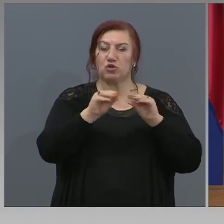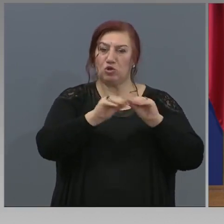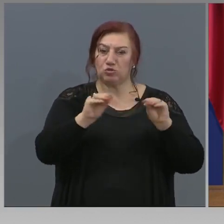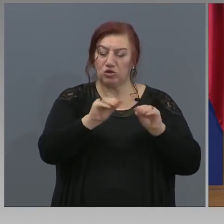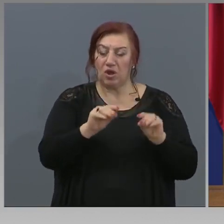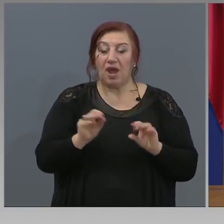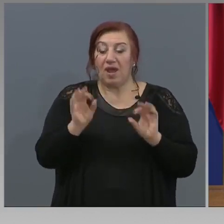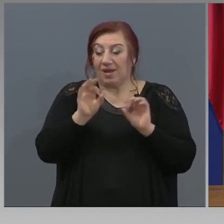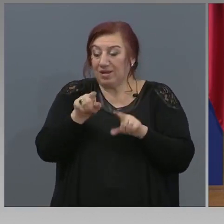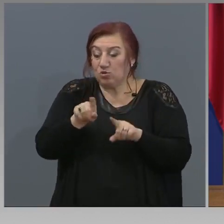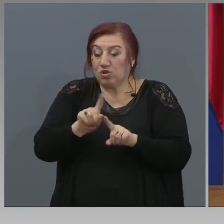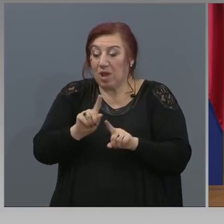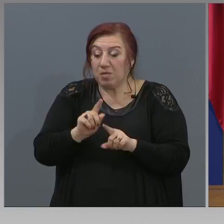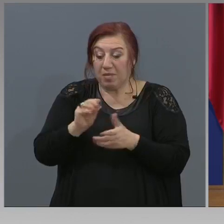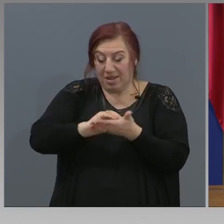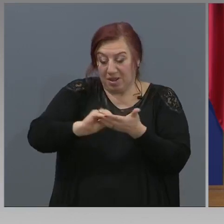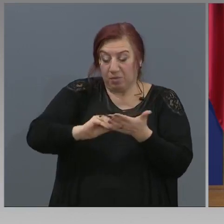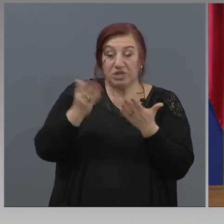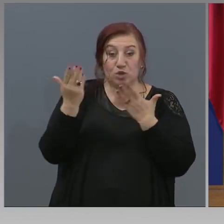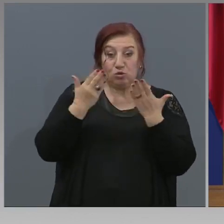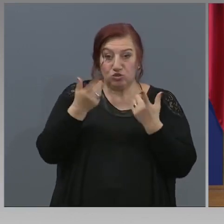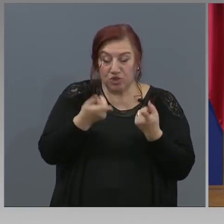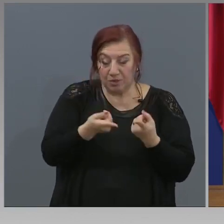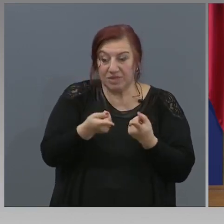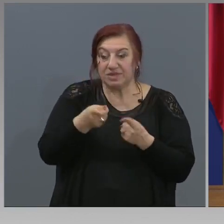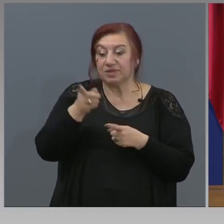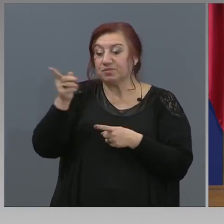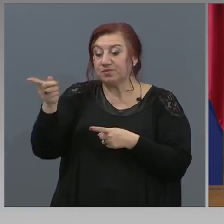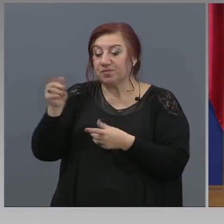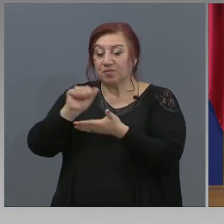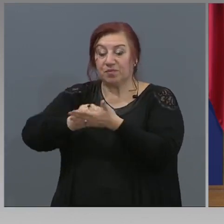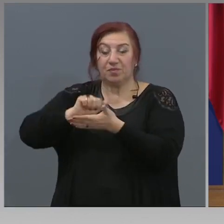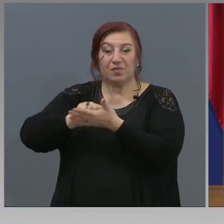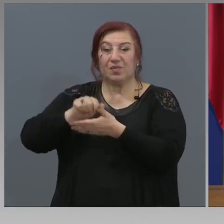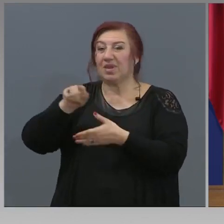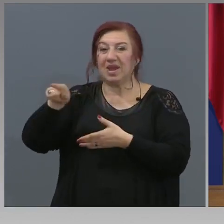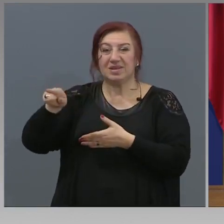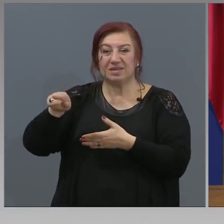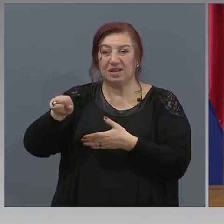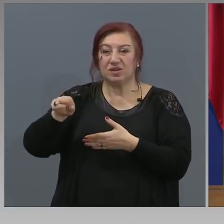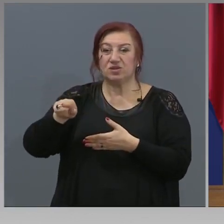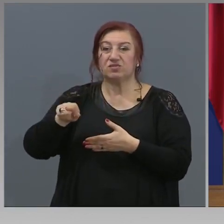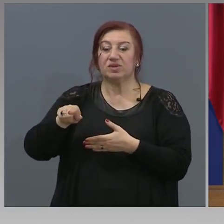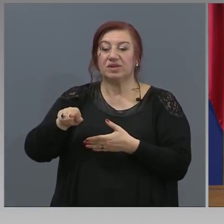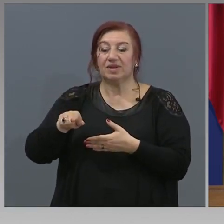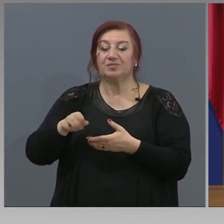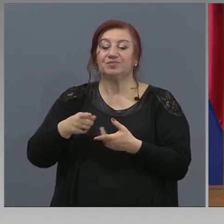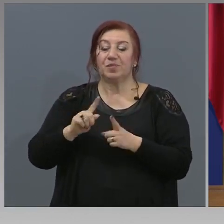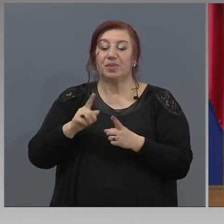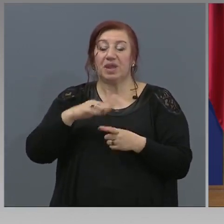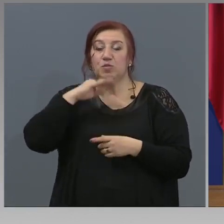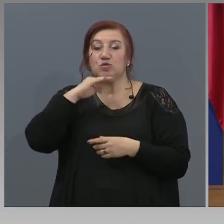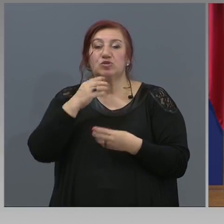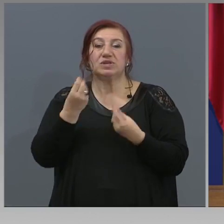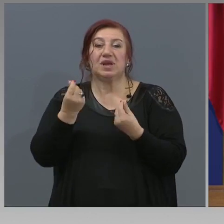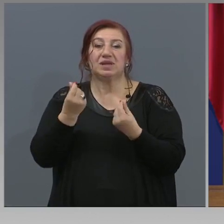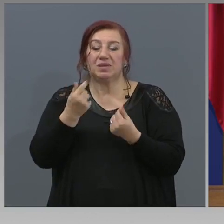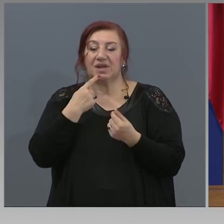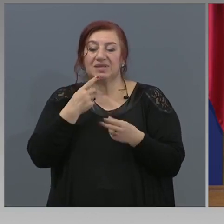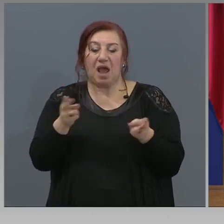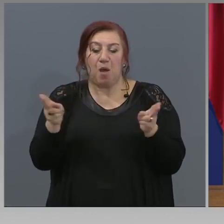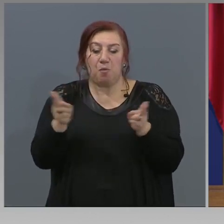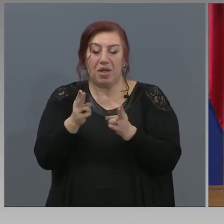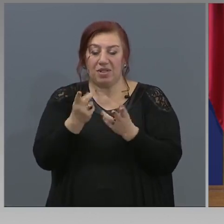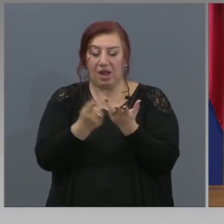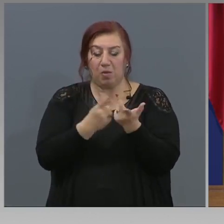разработени учебници. Първо, защото на издателст не им излиза сметката за малък брой ученици да пишат